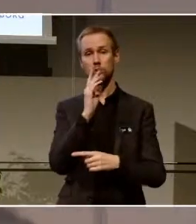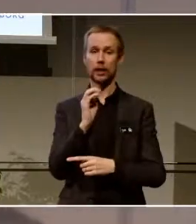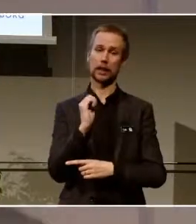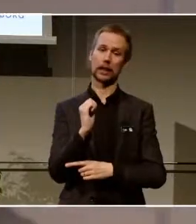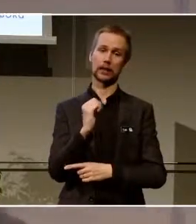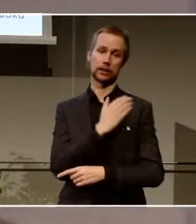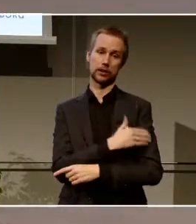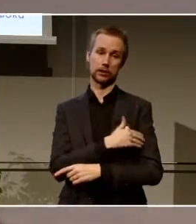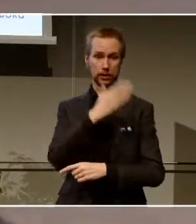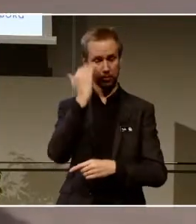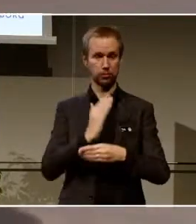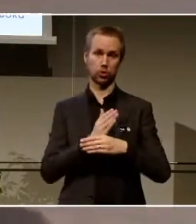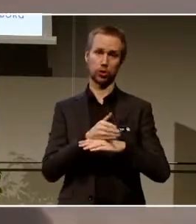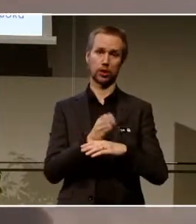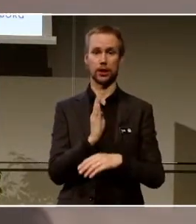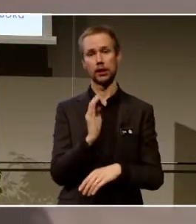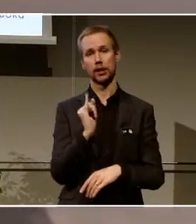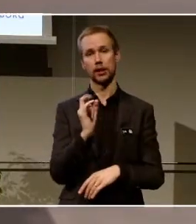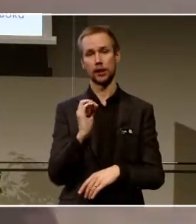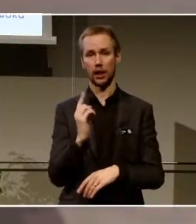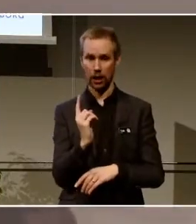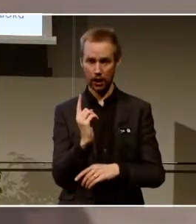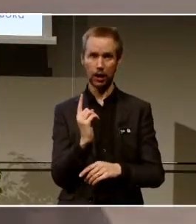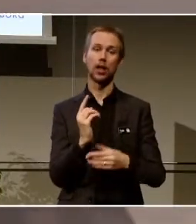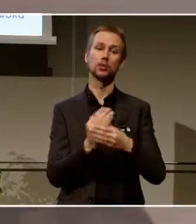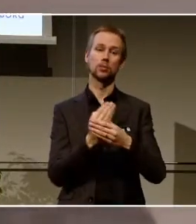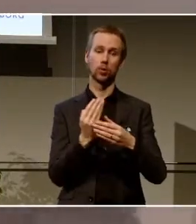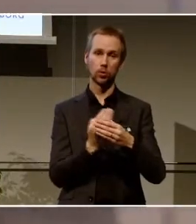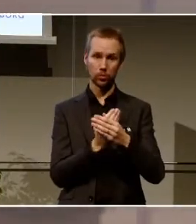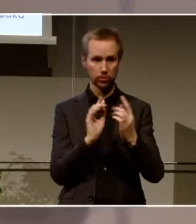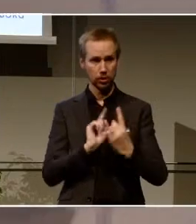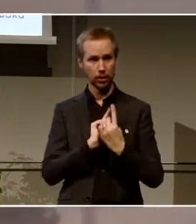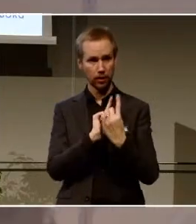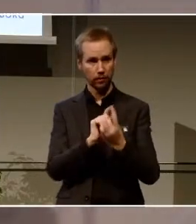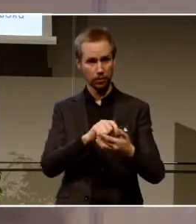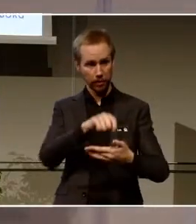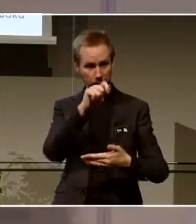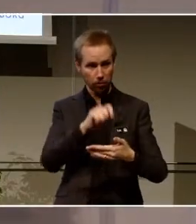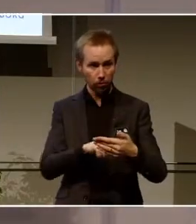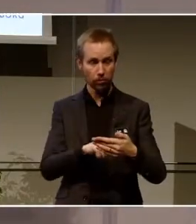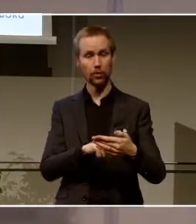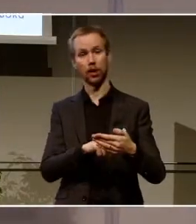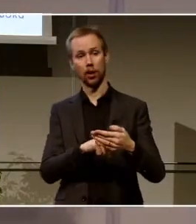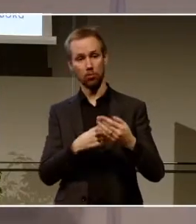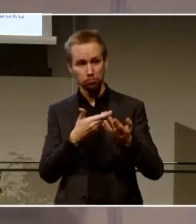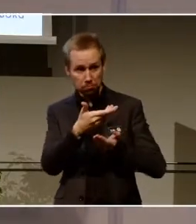till Digidel Helsingborg och möta invånarna där. Så att de kan vara med och göra tjänsterna bättre.